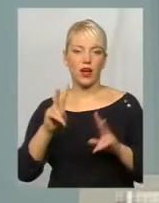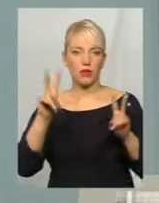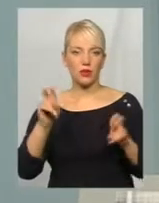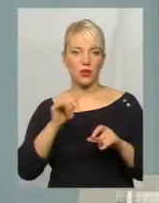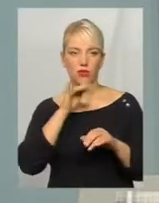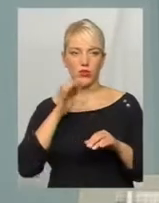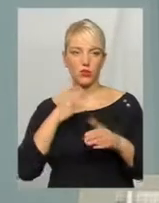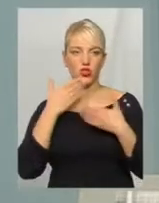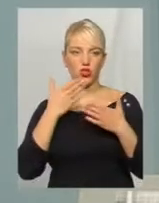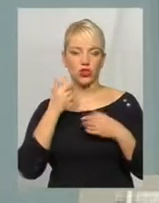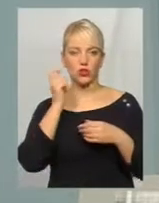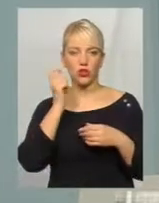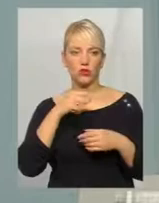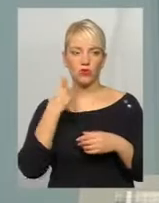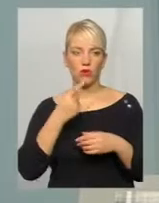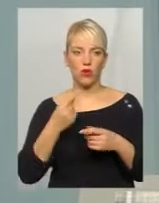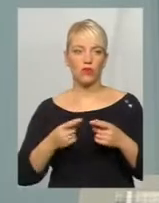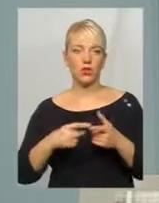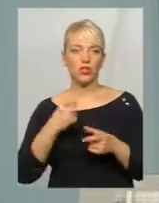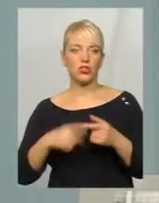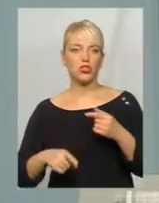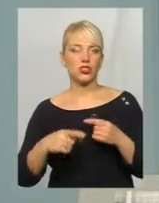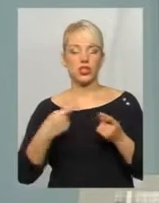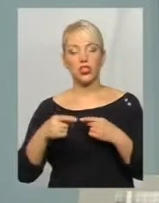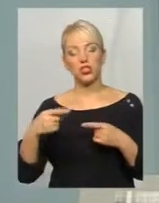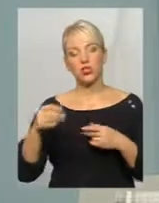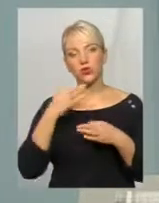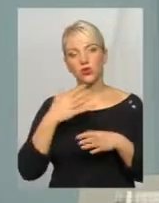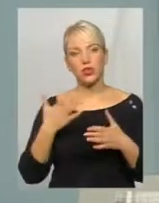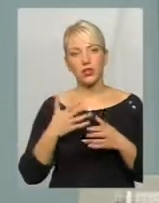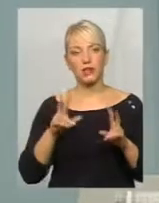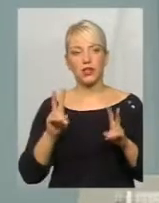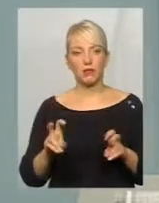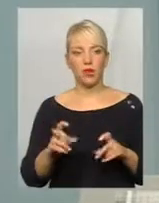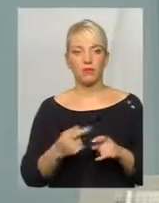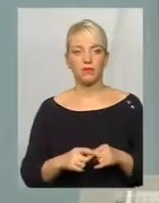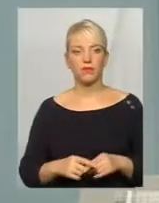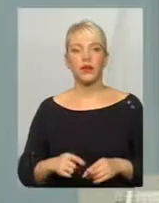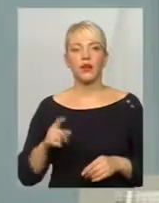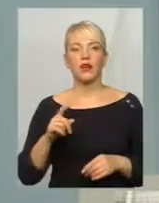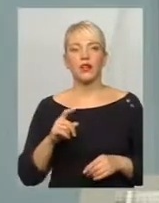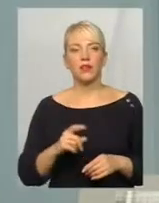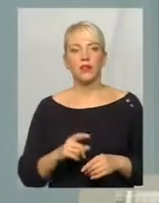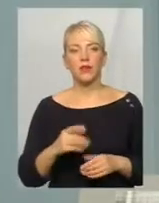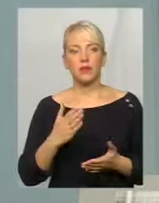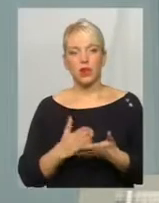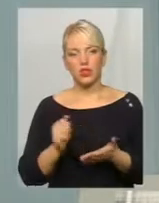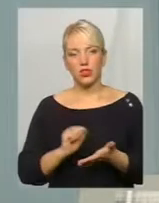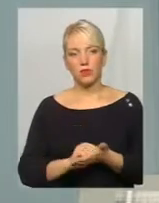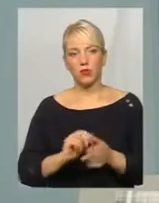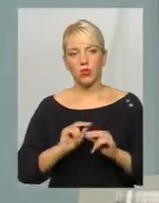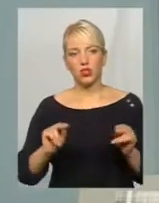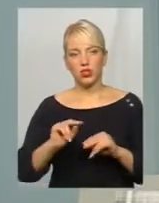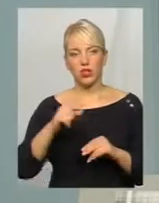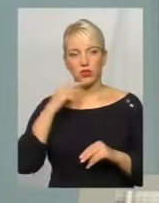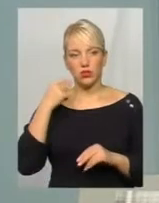зможе читати, наприклад, українську мову чи інший будь-який предмет, хоча б навіть і українську мову, маючи диплом учителя